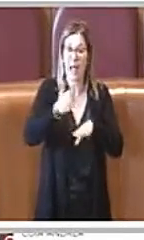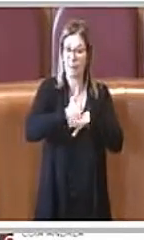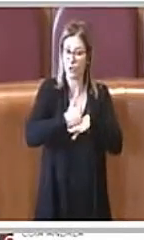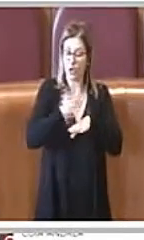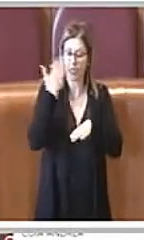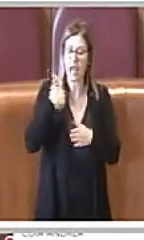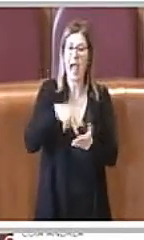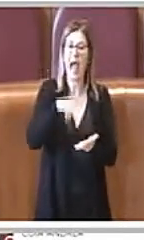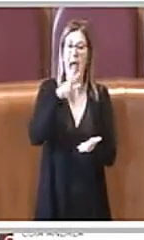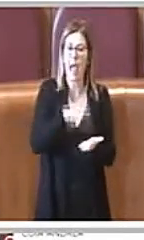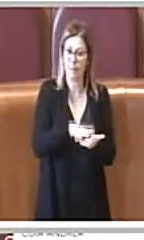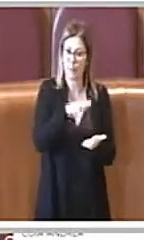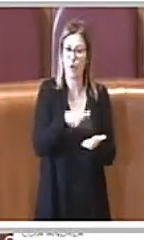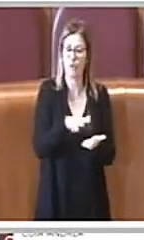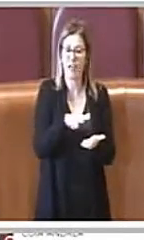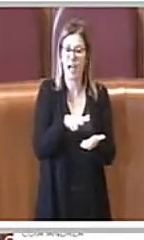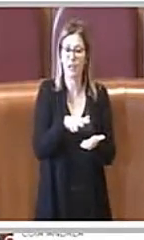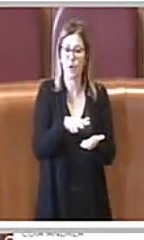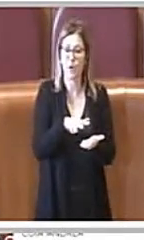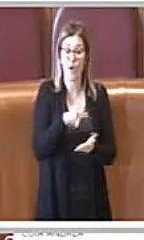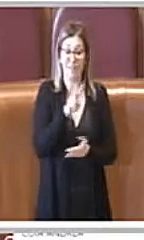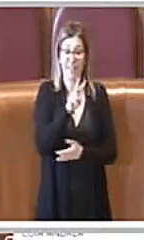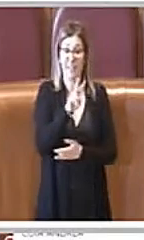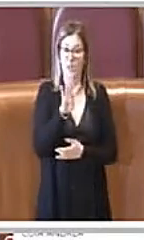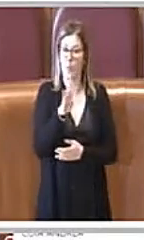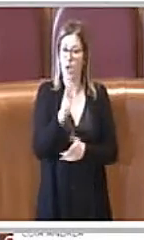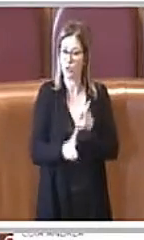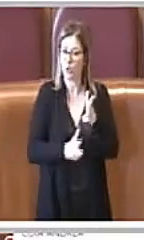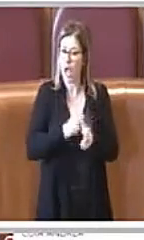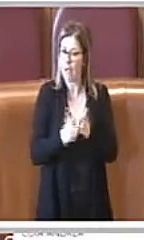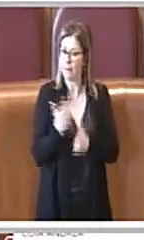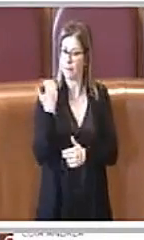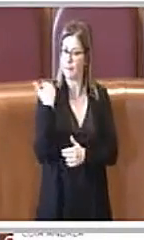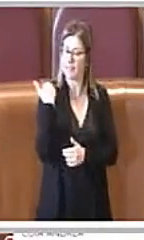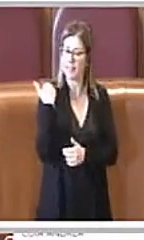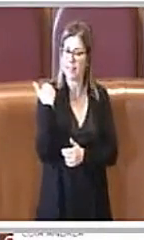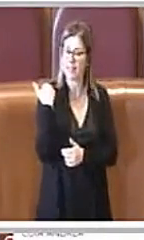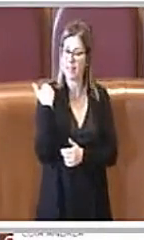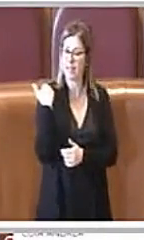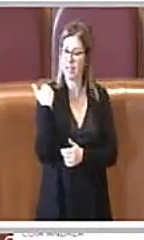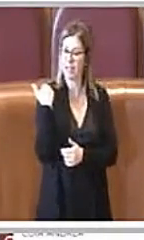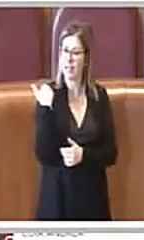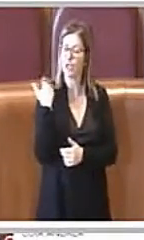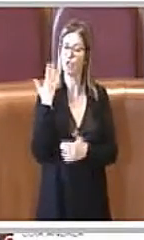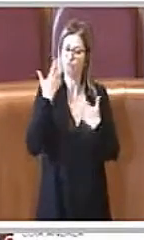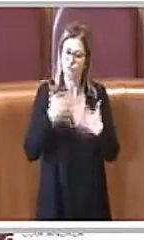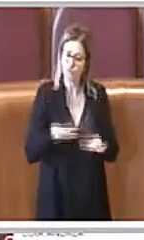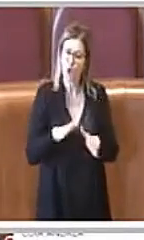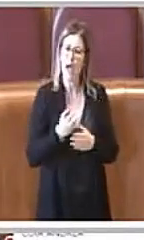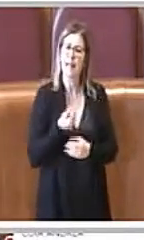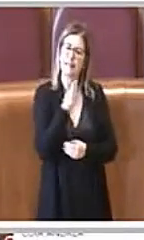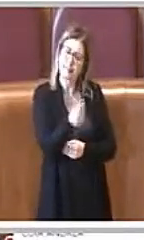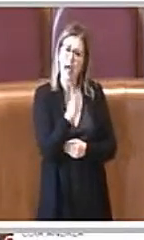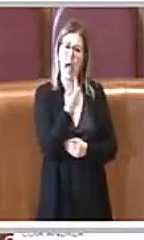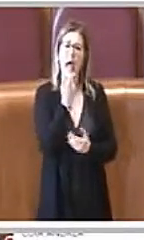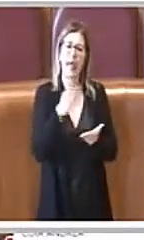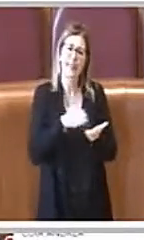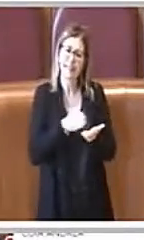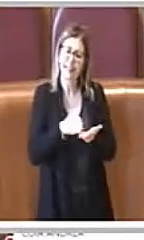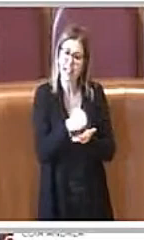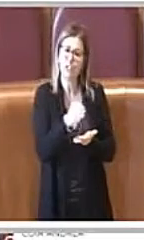approvato il 24 di aprile, che dà già indirizzo per